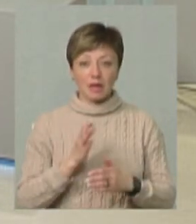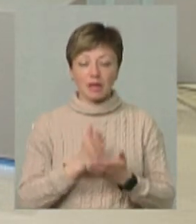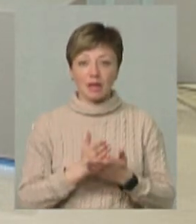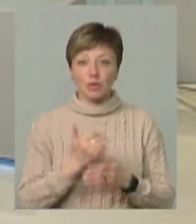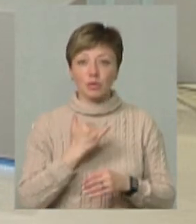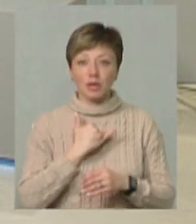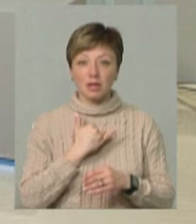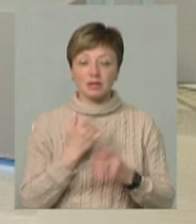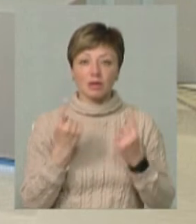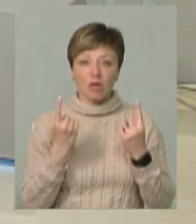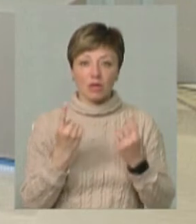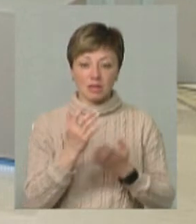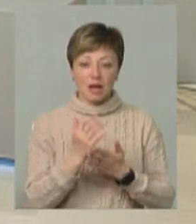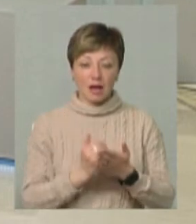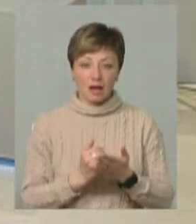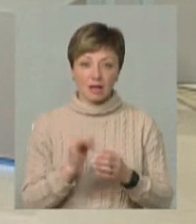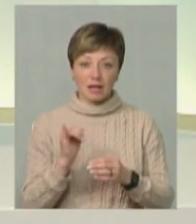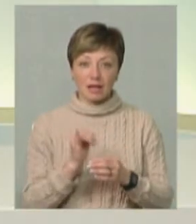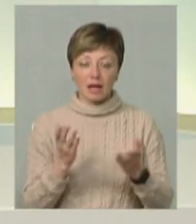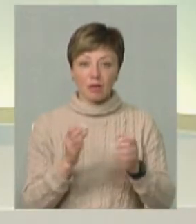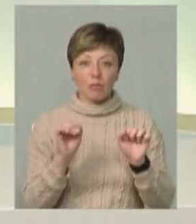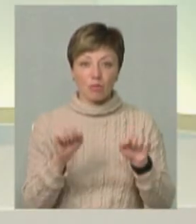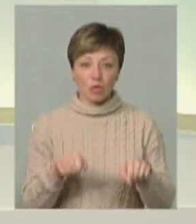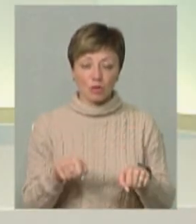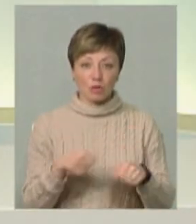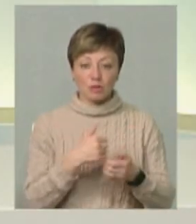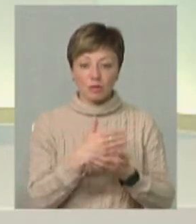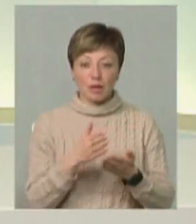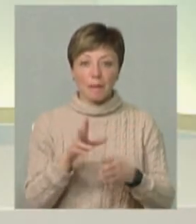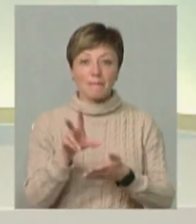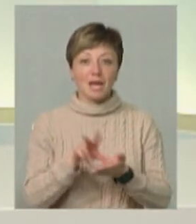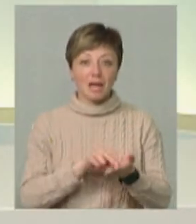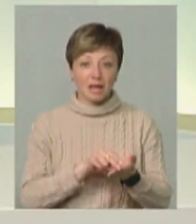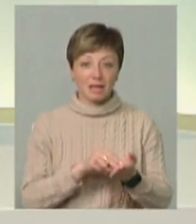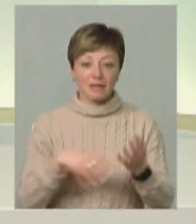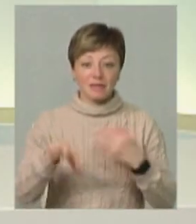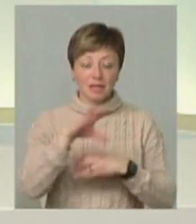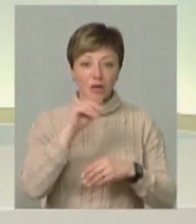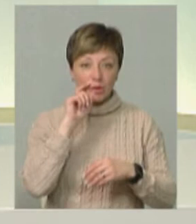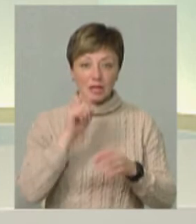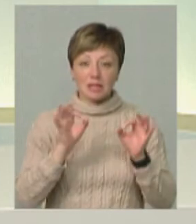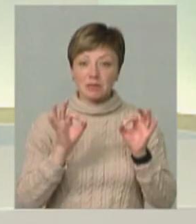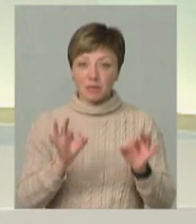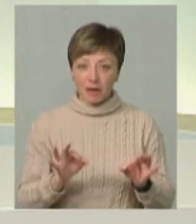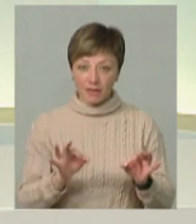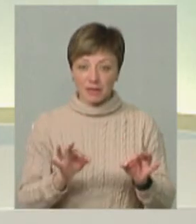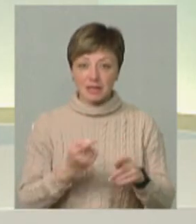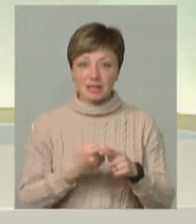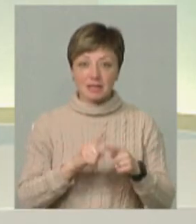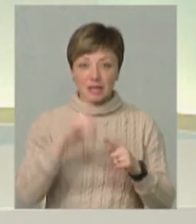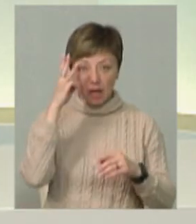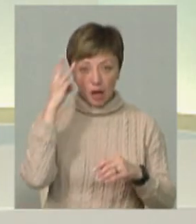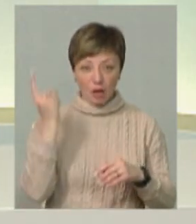нас колосальний, і який може послужити прикладом для цілої України. Справді, це на